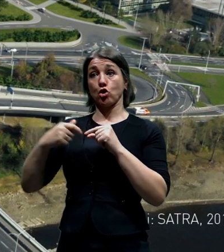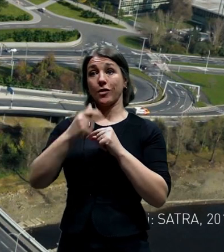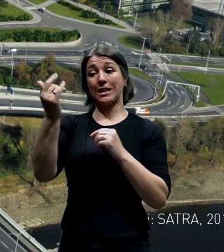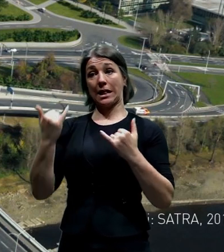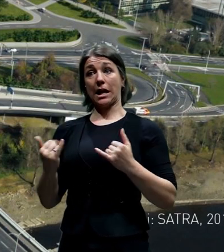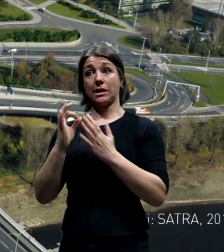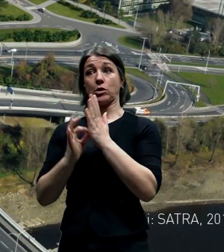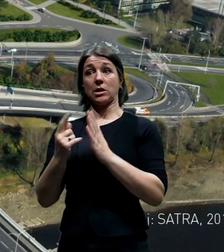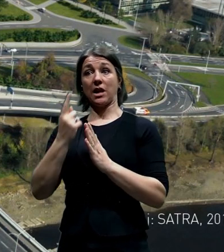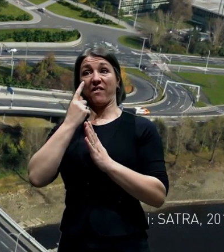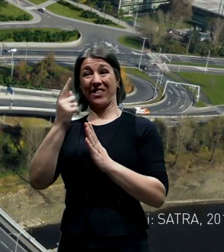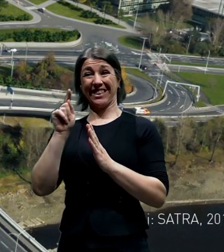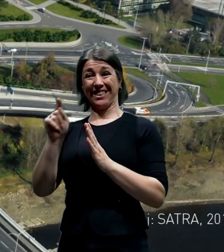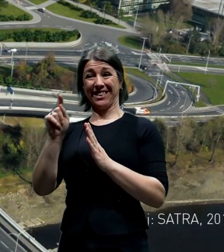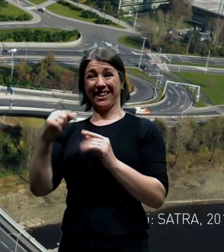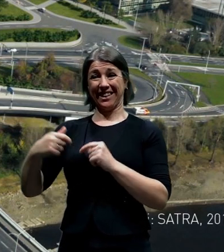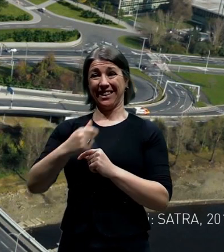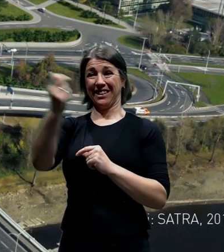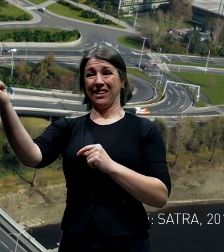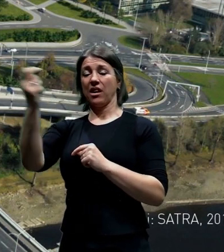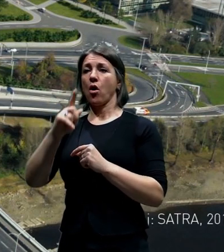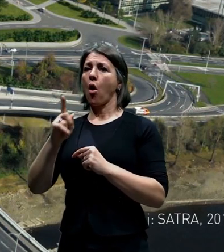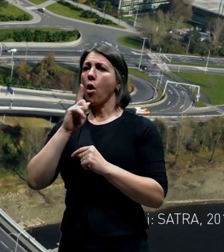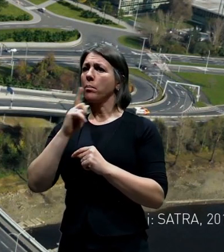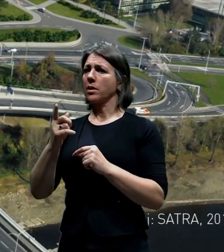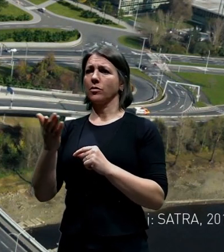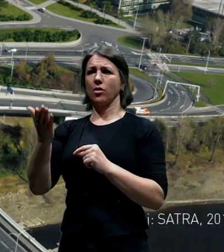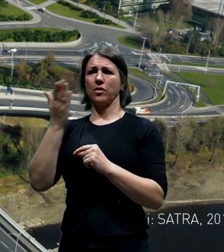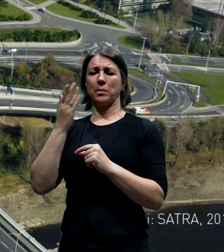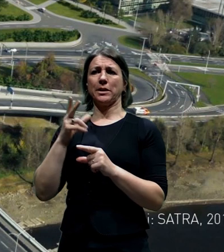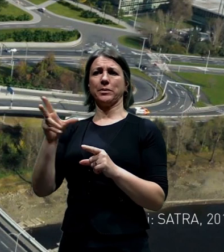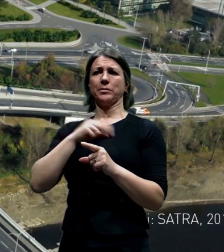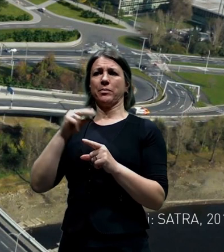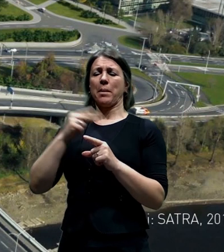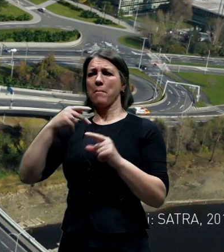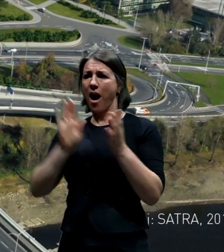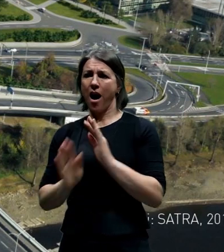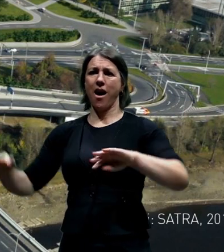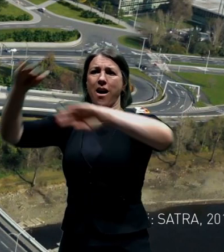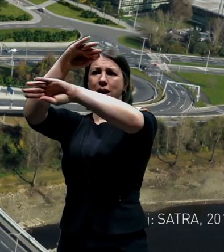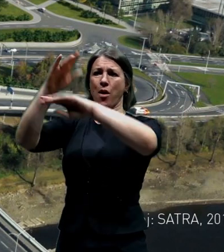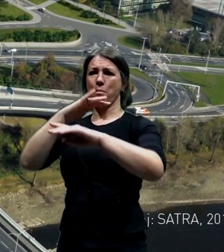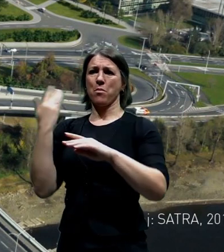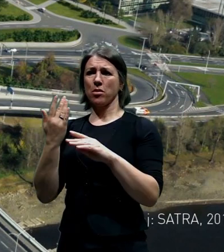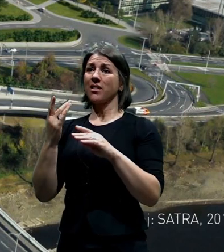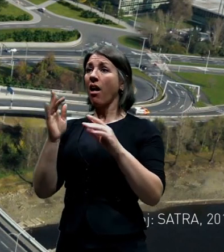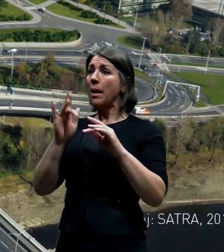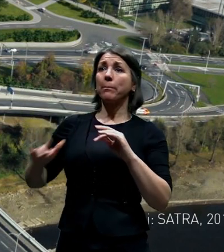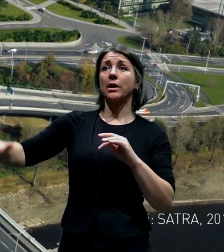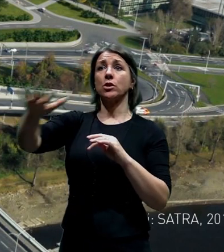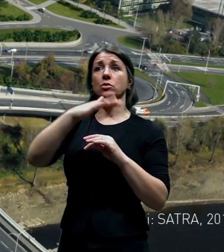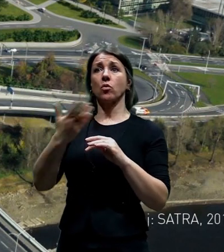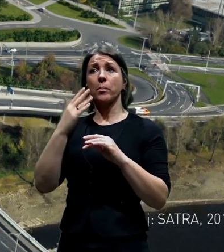Pelstyrolce je stále velice jako takový velký kráter, mimoúrovňová křižovatka, přitom jsme v prostředí obytné